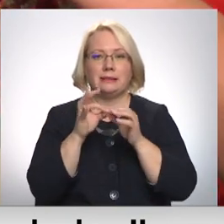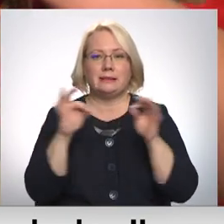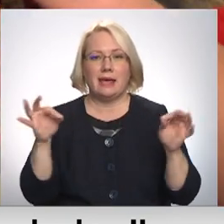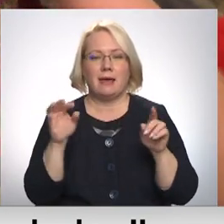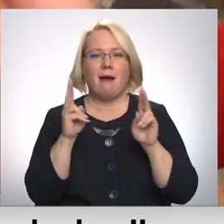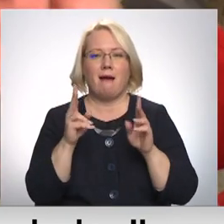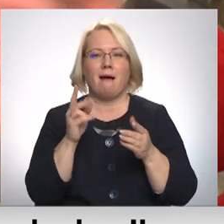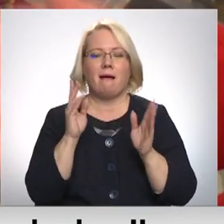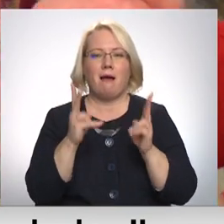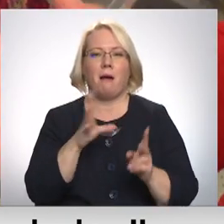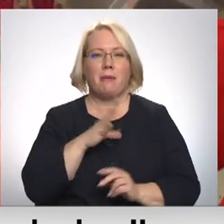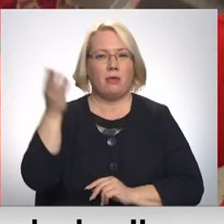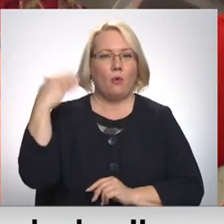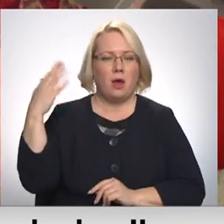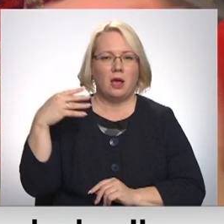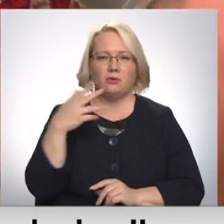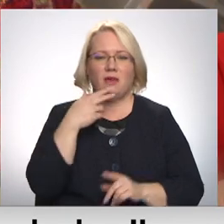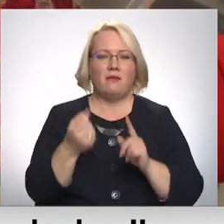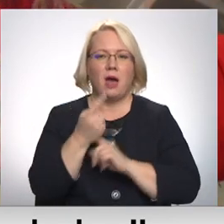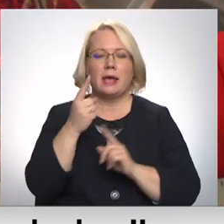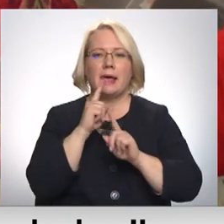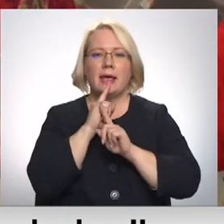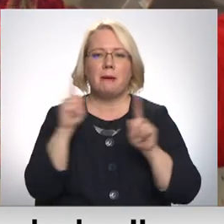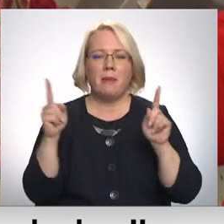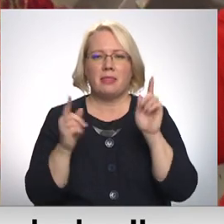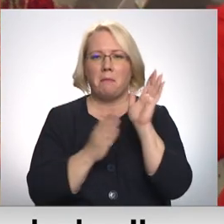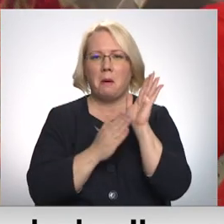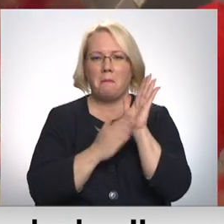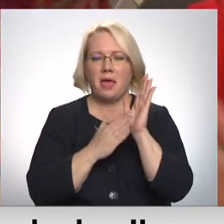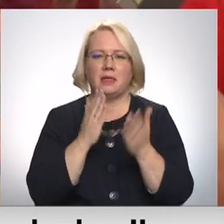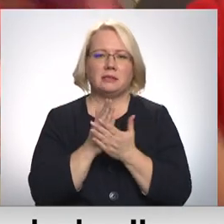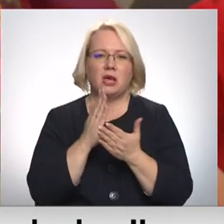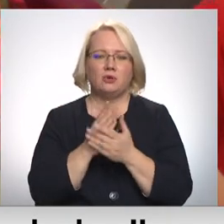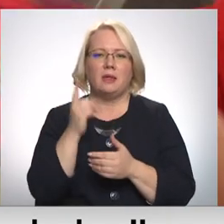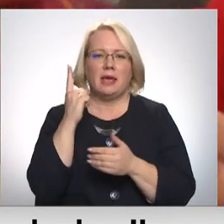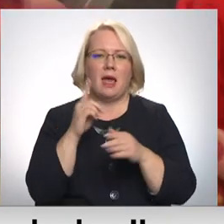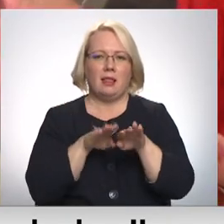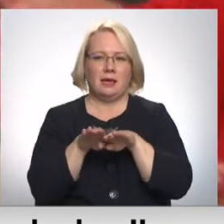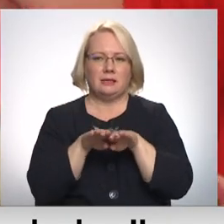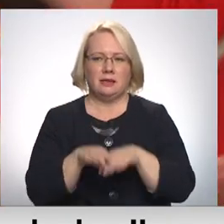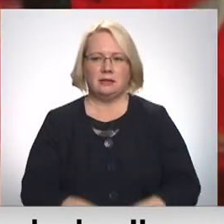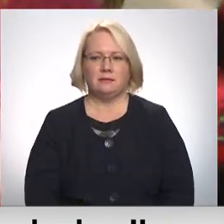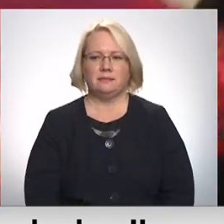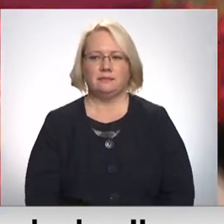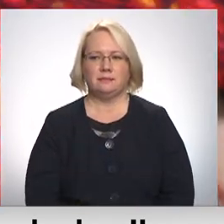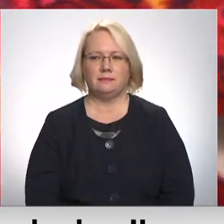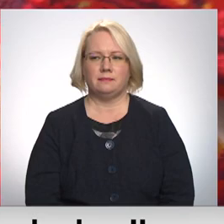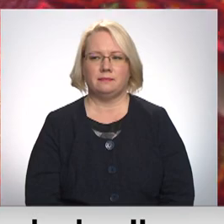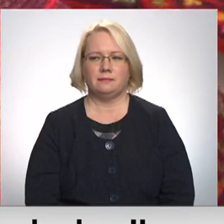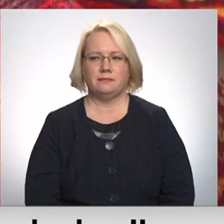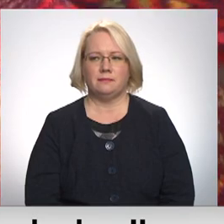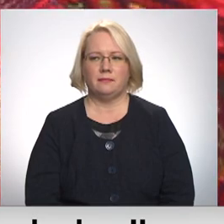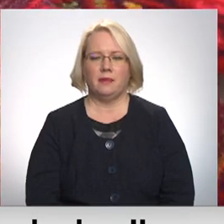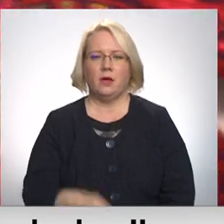jūs toreiz nesot izdevies un arī īpatnējais papēdis viņa sprāt, esot tikai līdzīgs. Bet tur ir tik